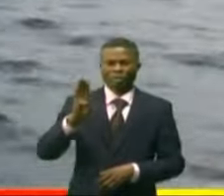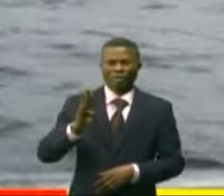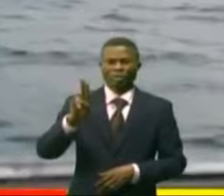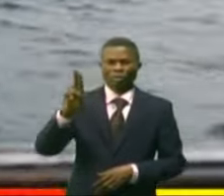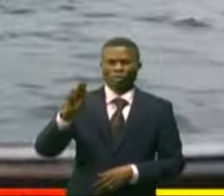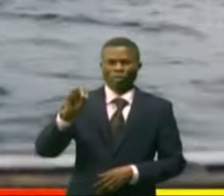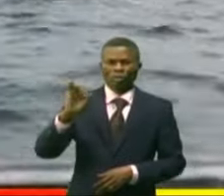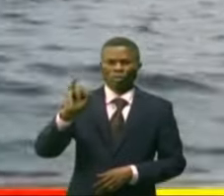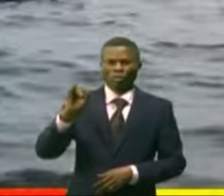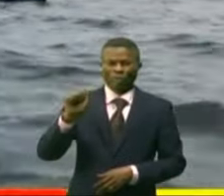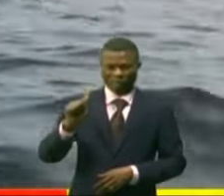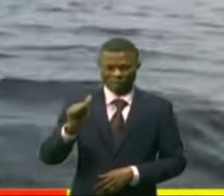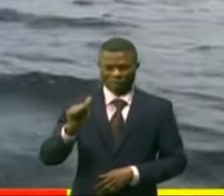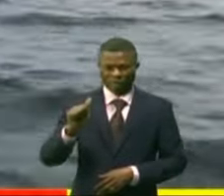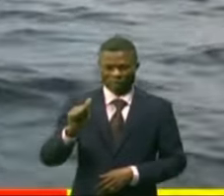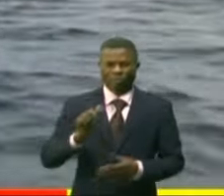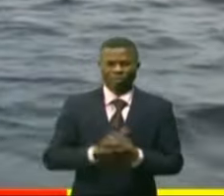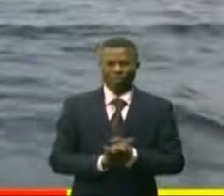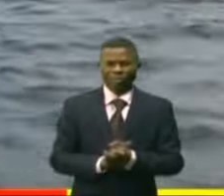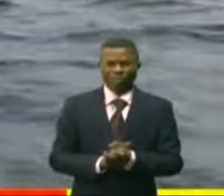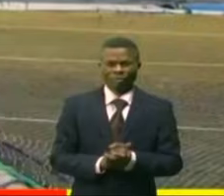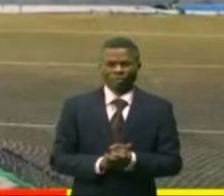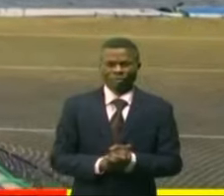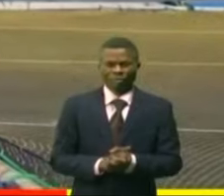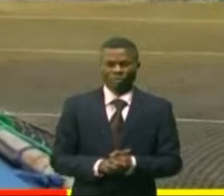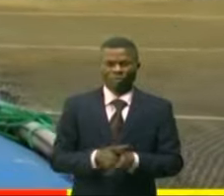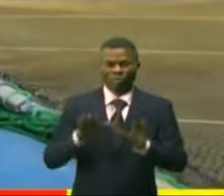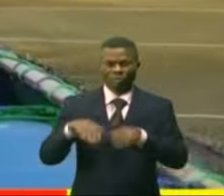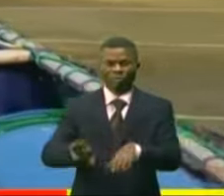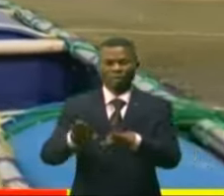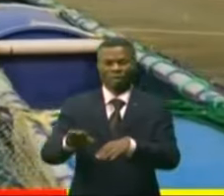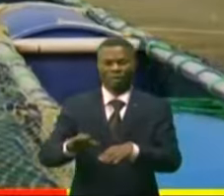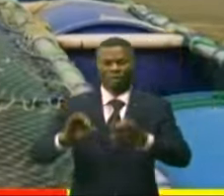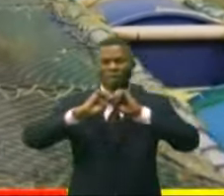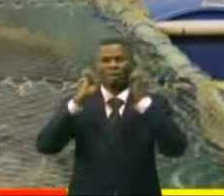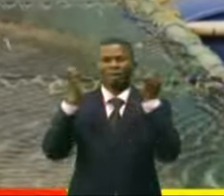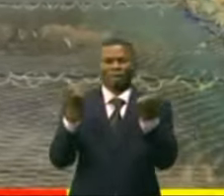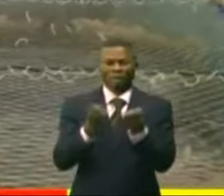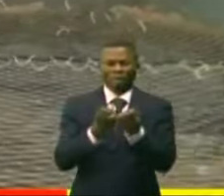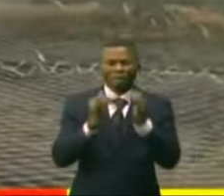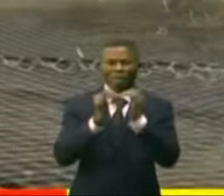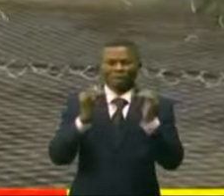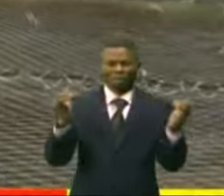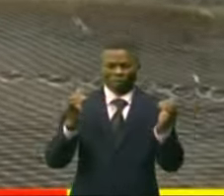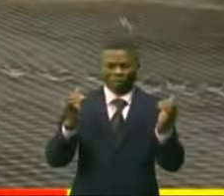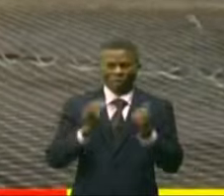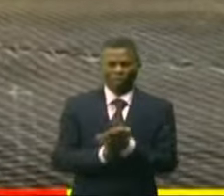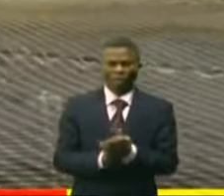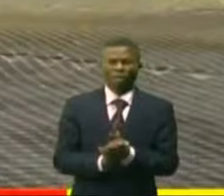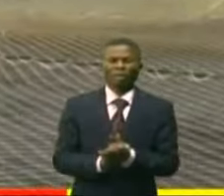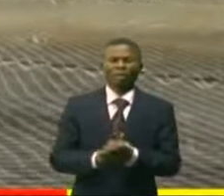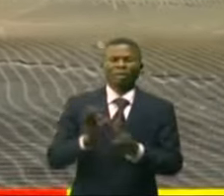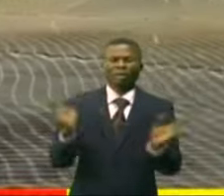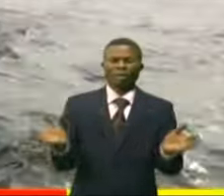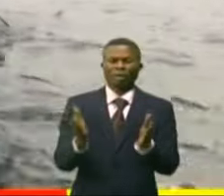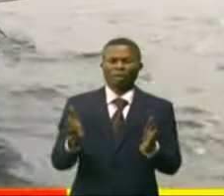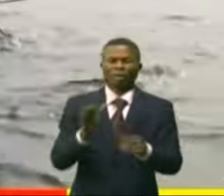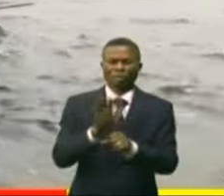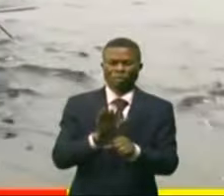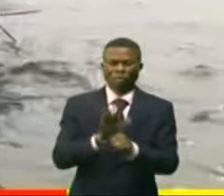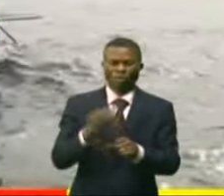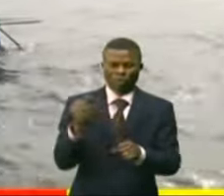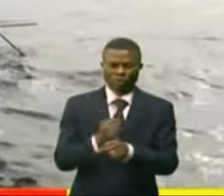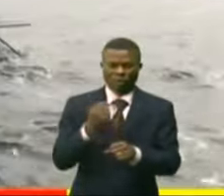des cages flottantes pratiquées sur le lac Albert par l'entreprise Pacifique fiche, projecte et renforce davantage